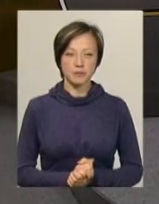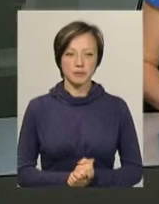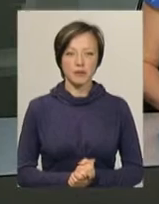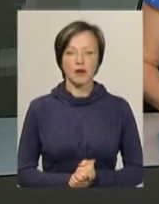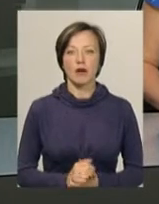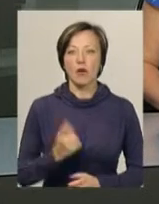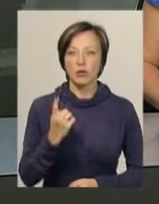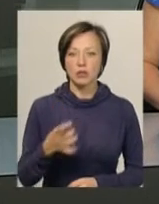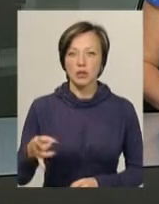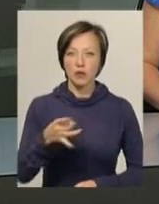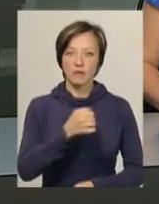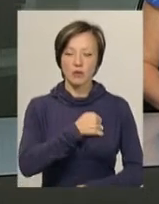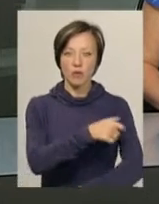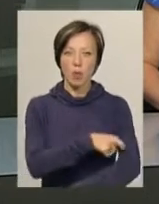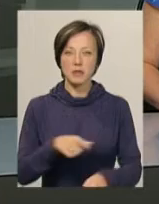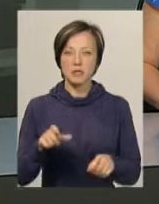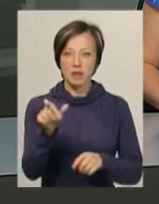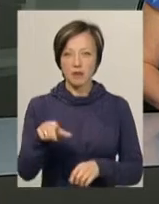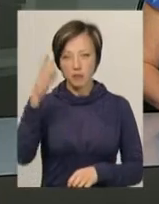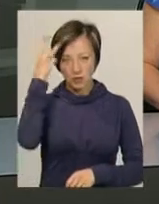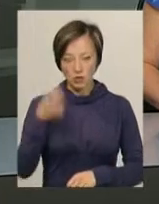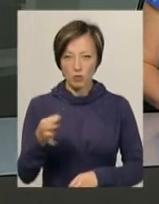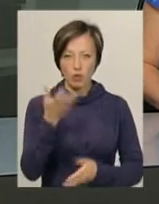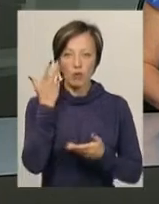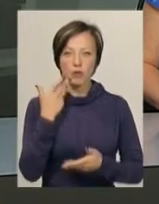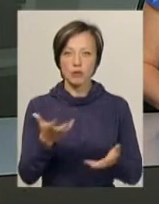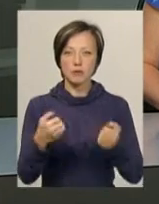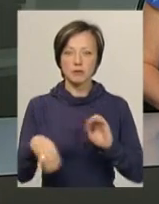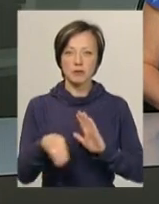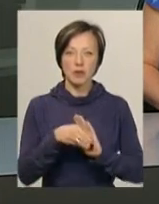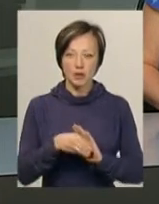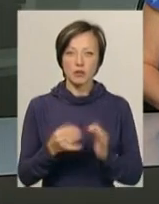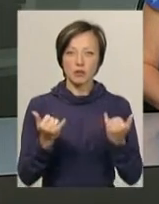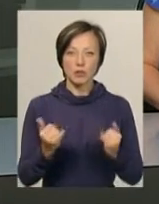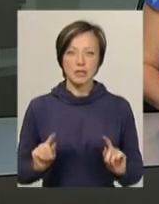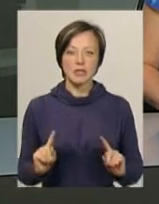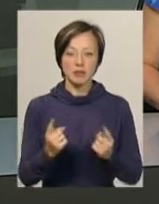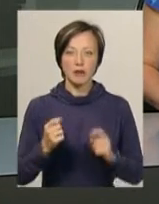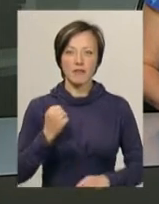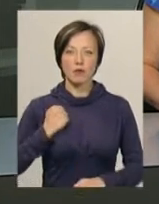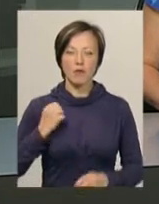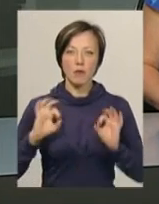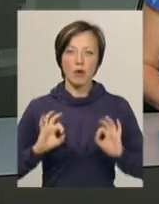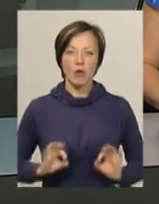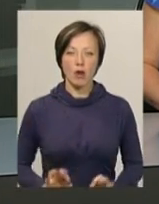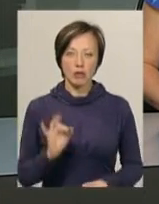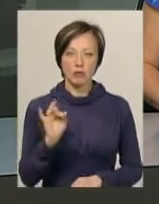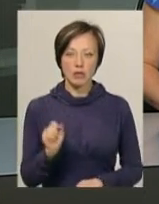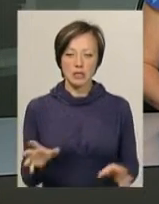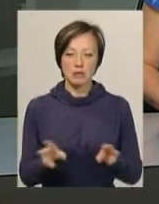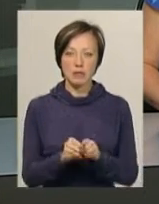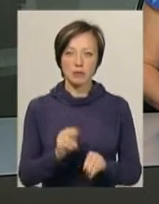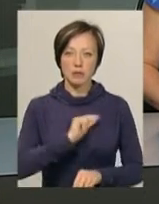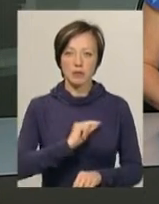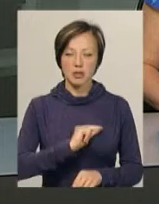Одного з районних військових комісарів Хмельницької області під час отримання неправомірної вигоди сьогодні затримала військова прокуратура спільно